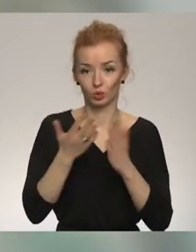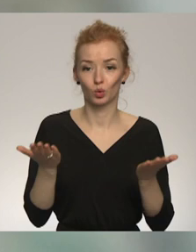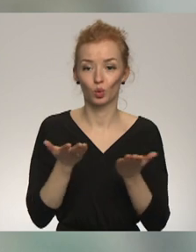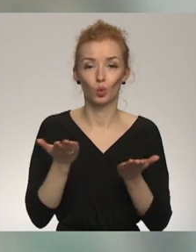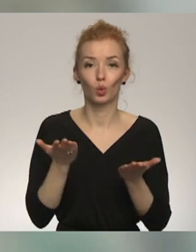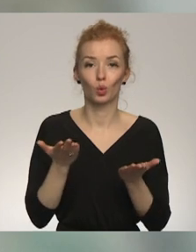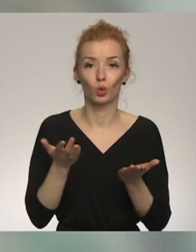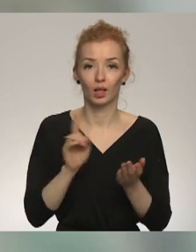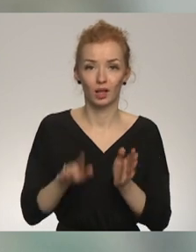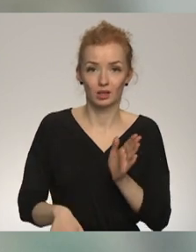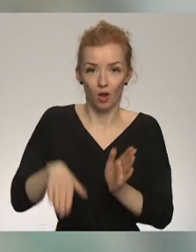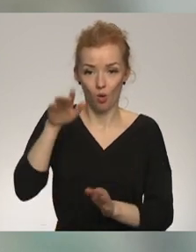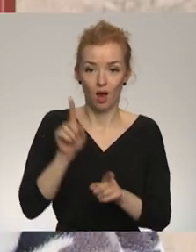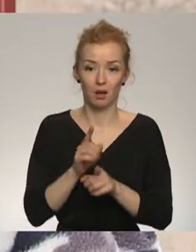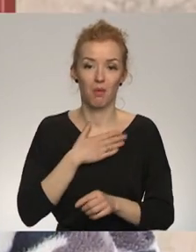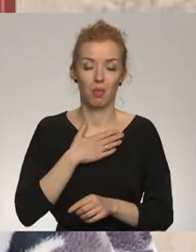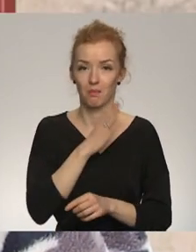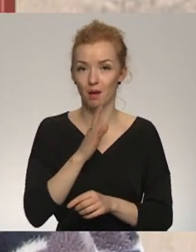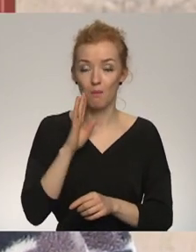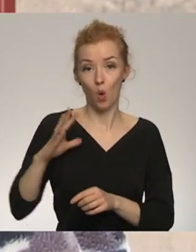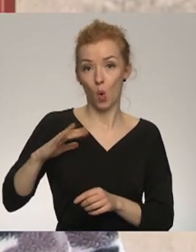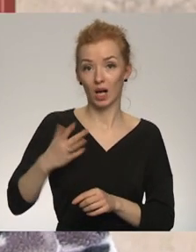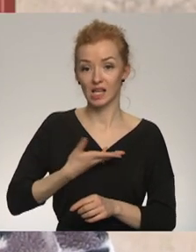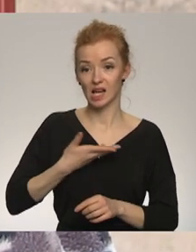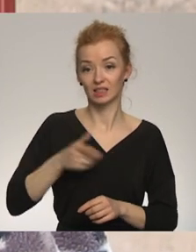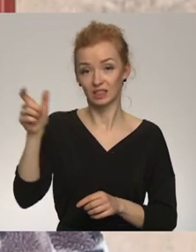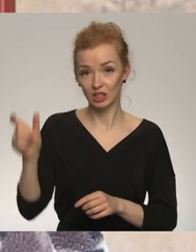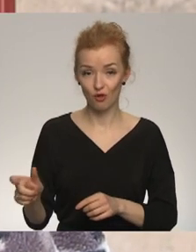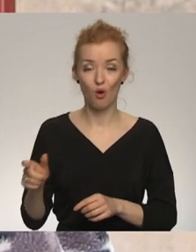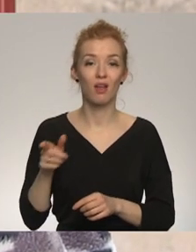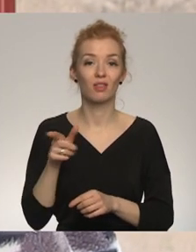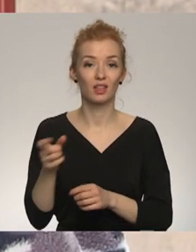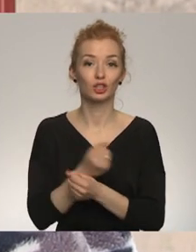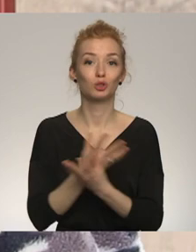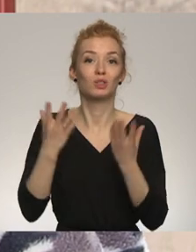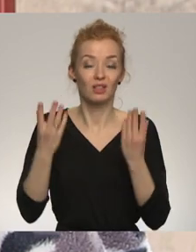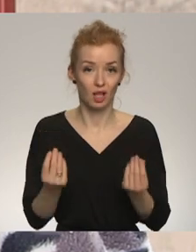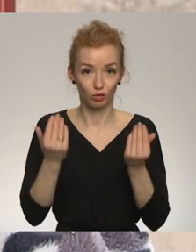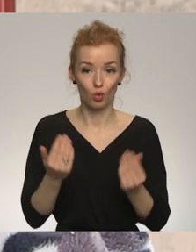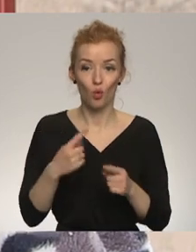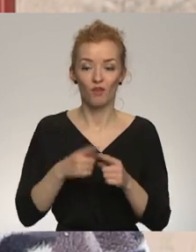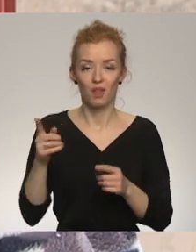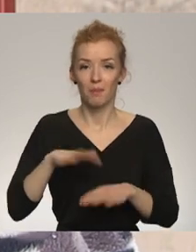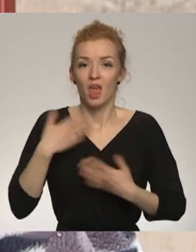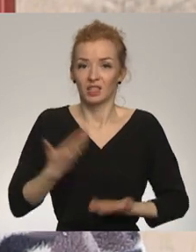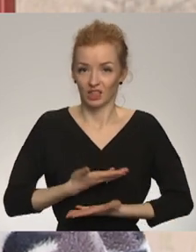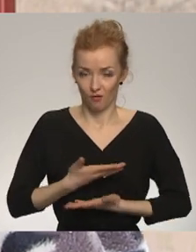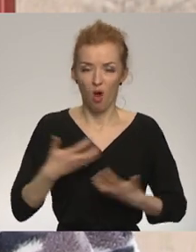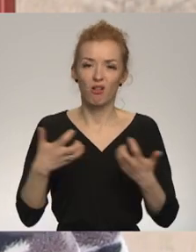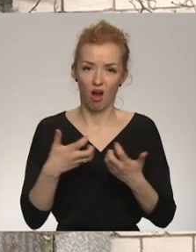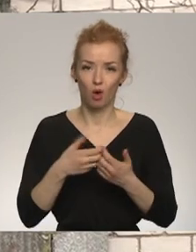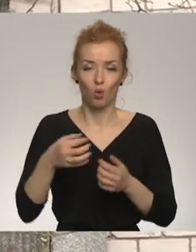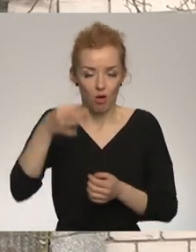kur ir izaugusi arī manu mātu. Ogris iedzīvotāja Zenta Svincau dzimšanas dienu. Viņa pati jau ir piedzīvojusi karu un